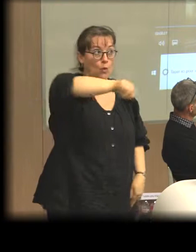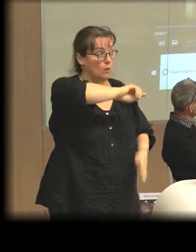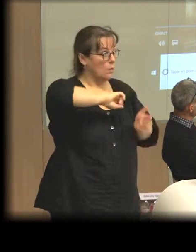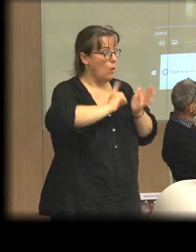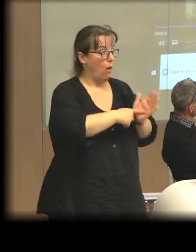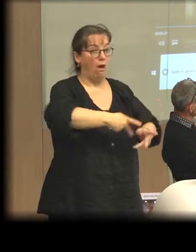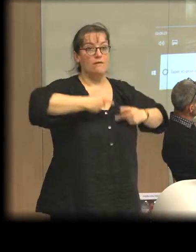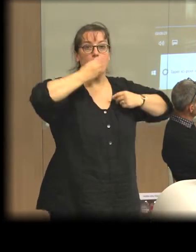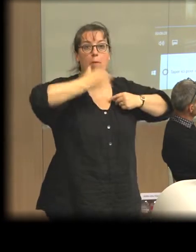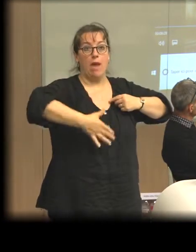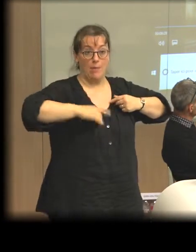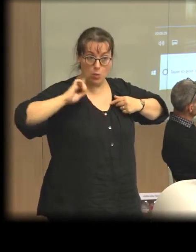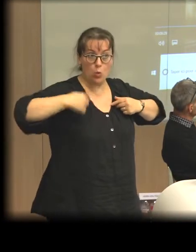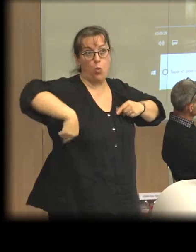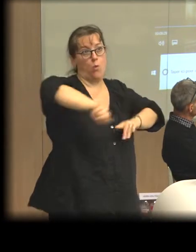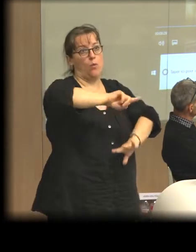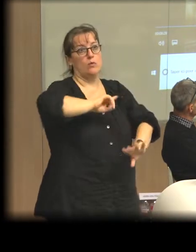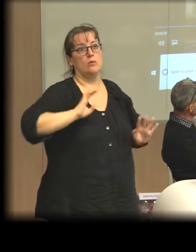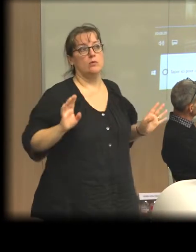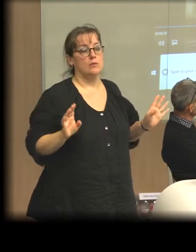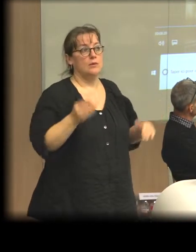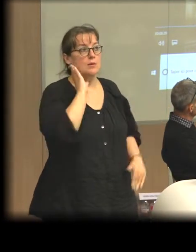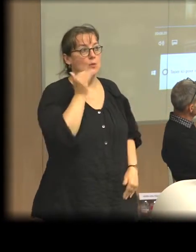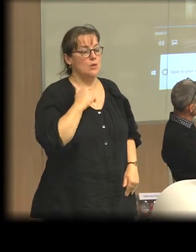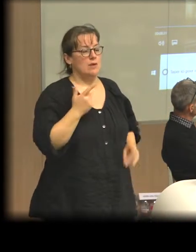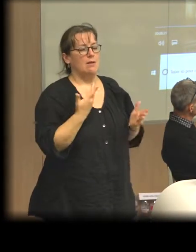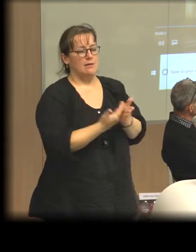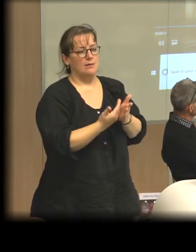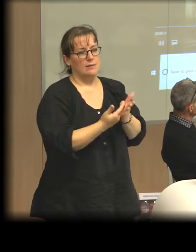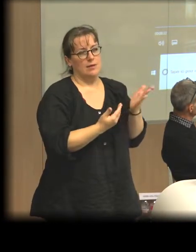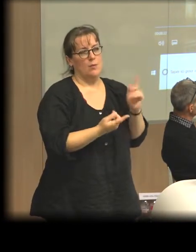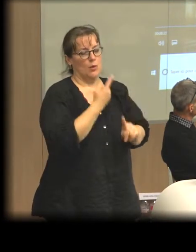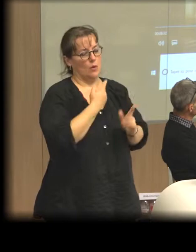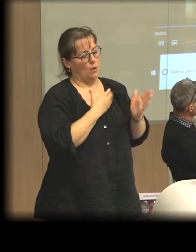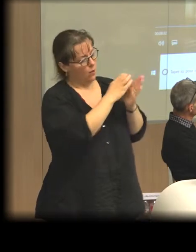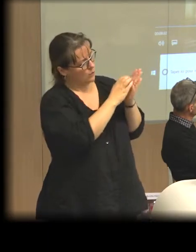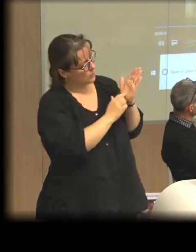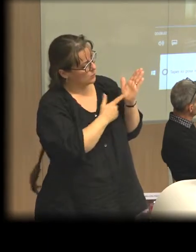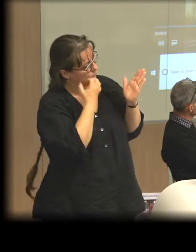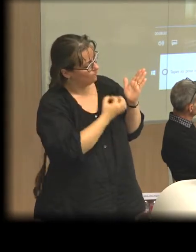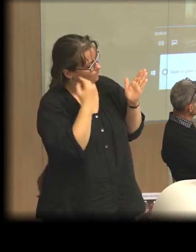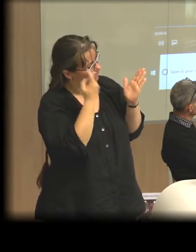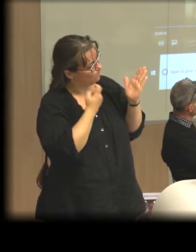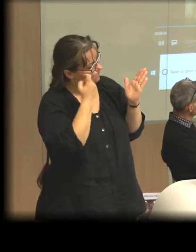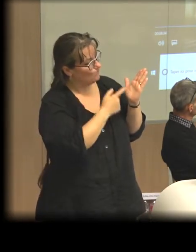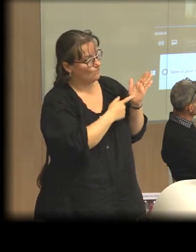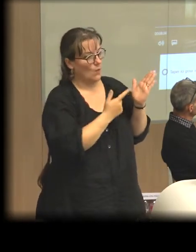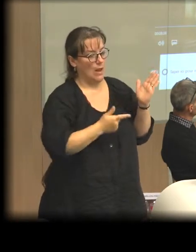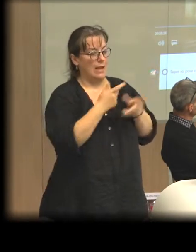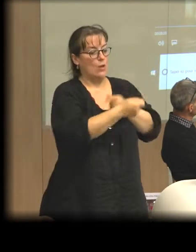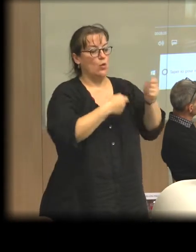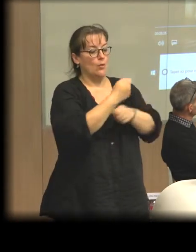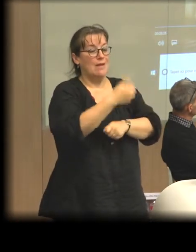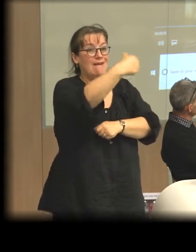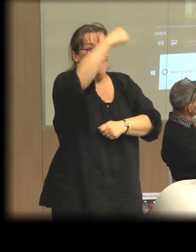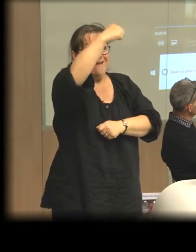Et c'est à ce moment-là que ces constitutions lient, combinent cette finalité avec un moyen qui est celui de l